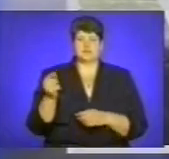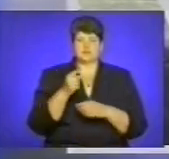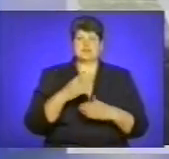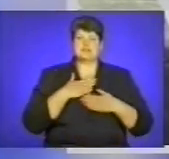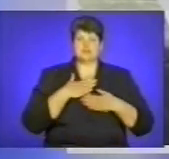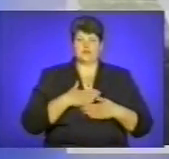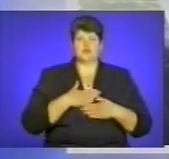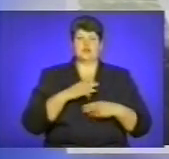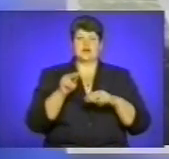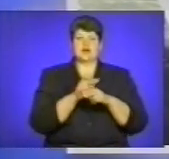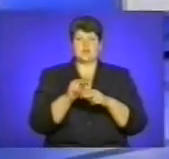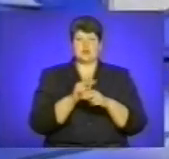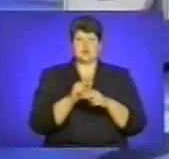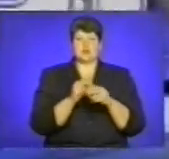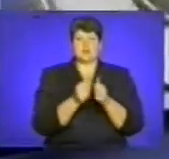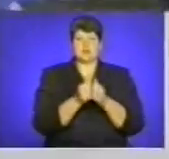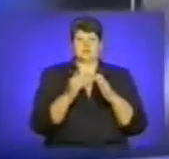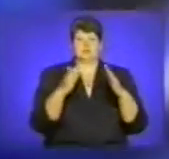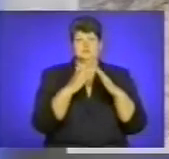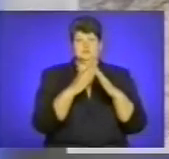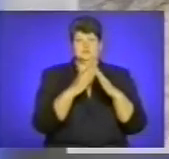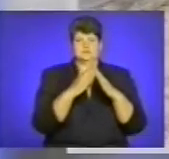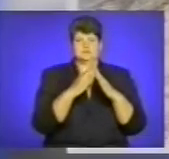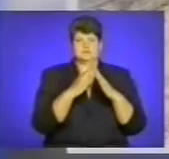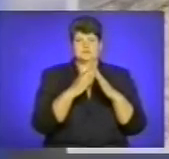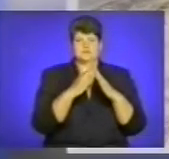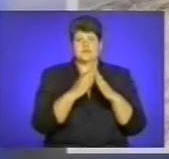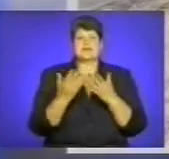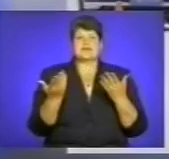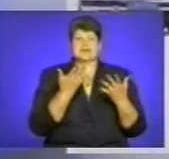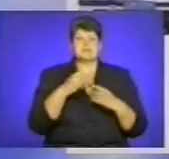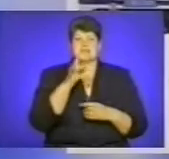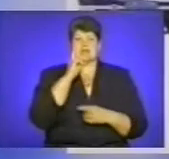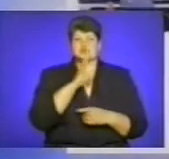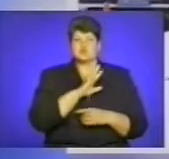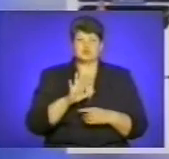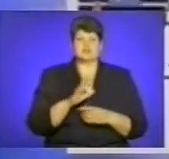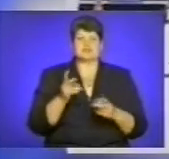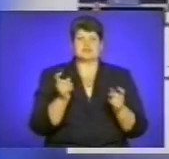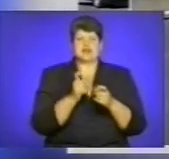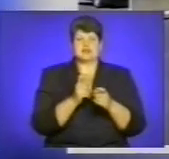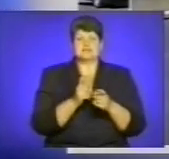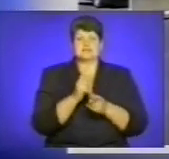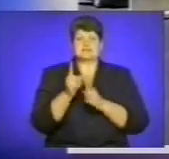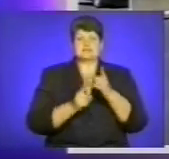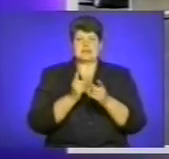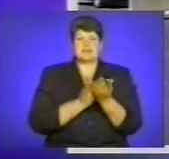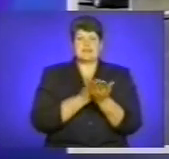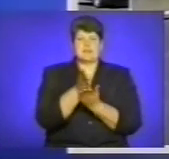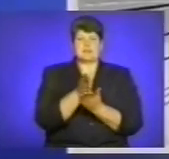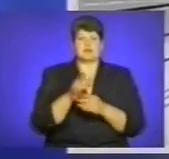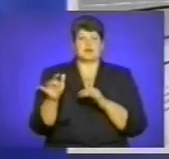ремонтом прибудинкових заїздів. З якими незручностями стикаються в дорозі тернополяни через зміну напрямку руху